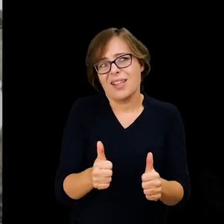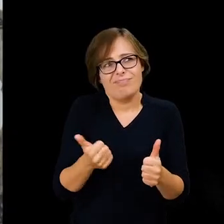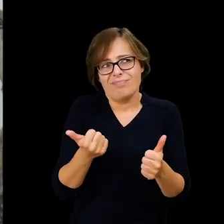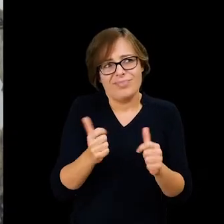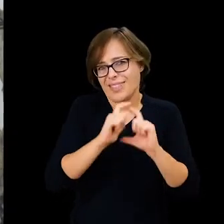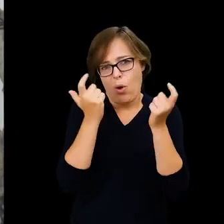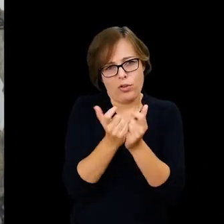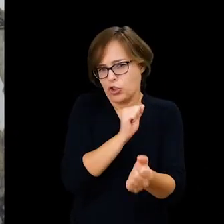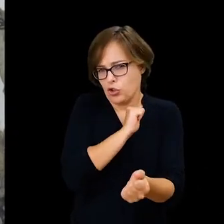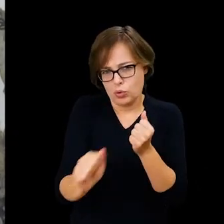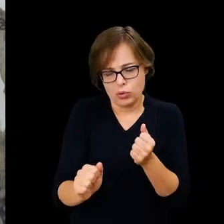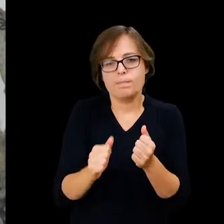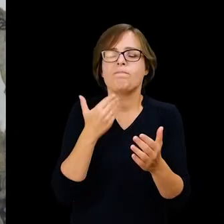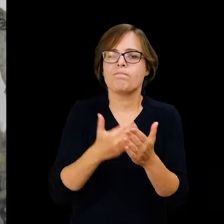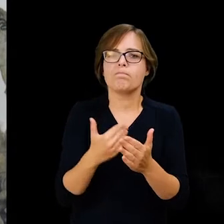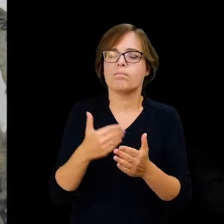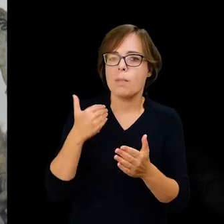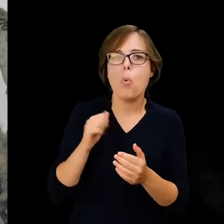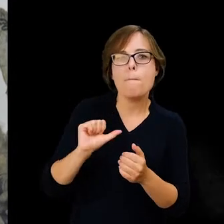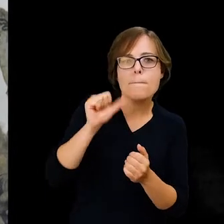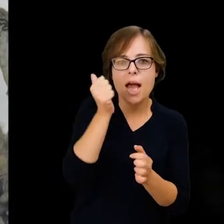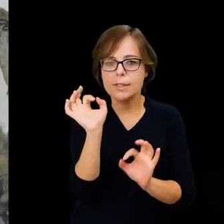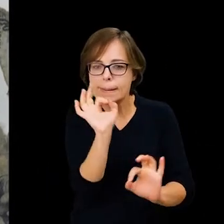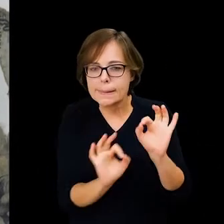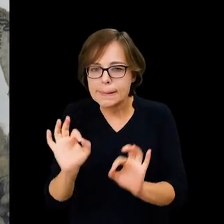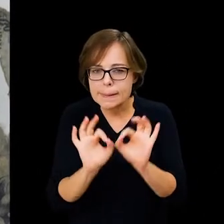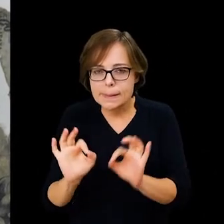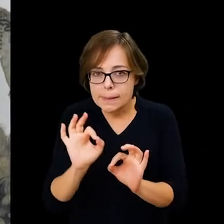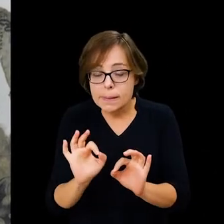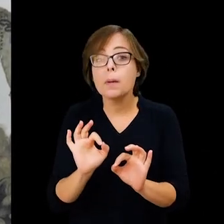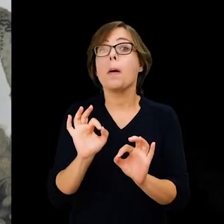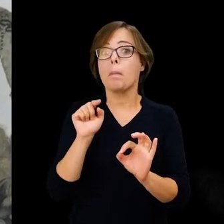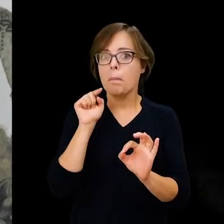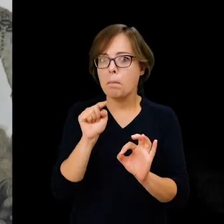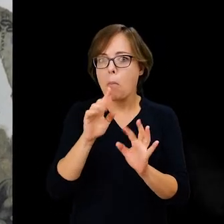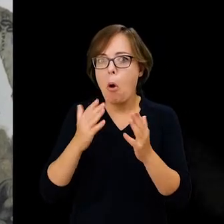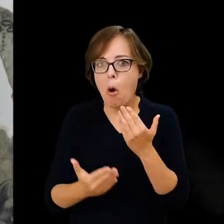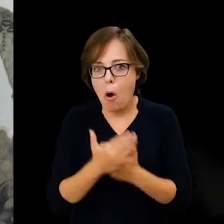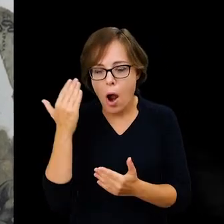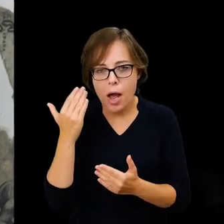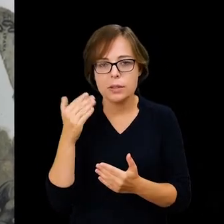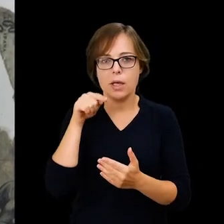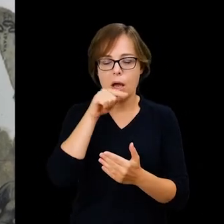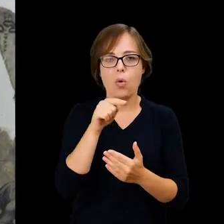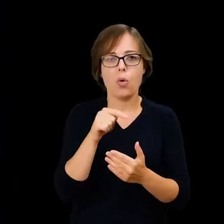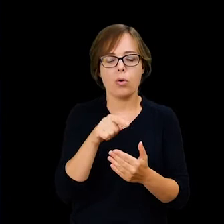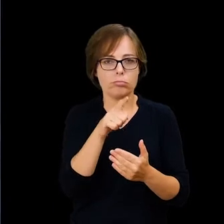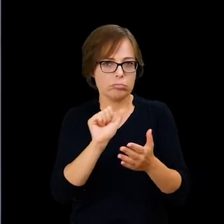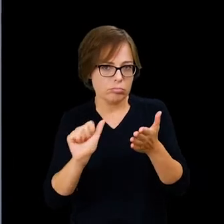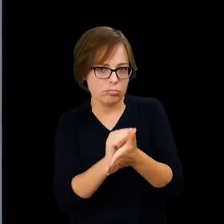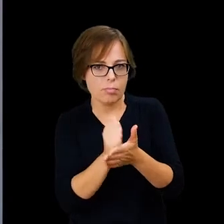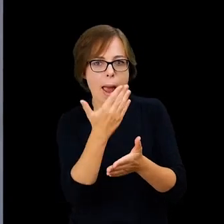Wówczas też przeprowadzono pierwsze zabiegi konserwatorskie i okazało się, że na miedziorytniczych mapach